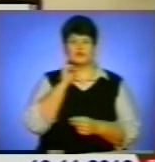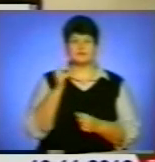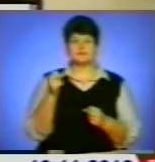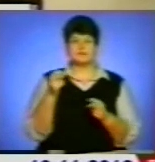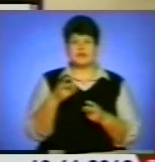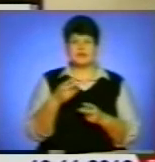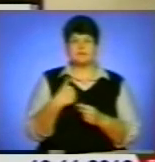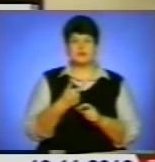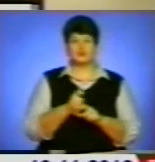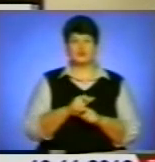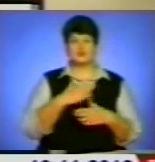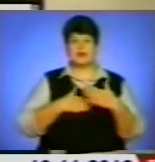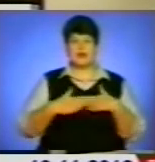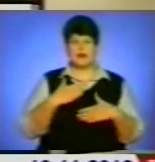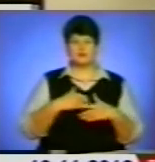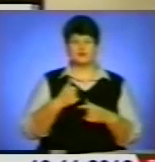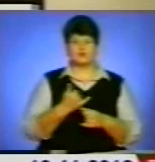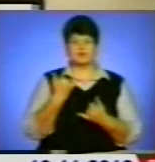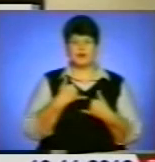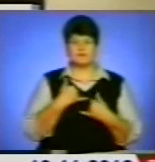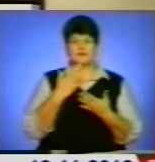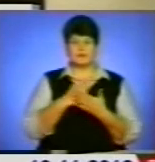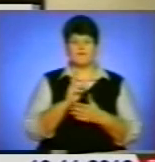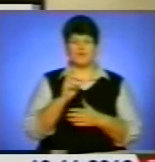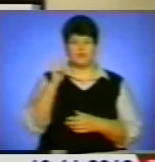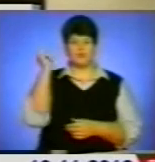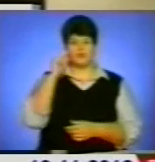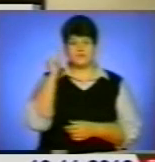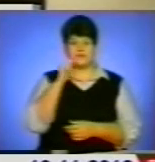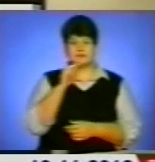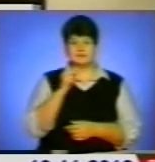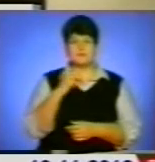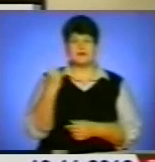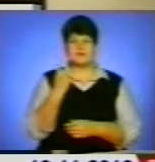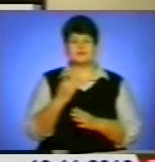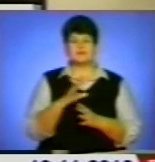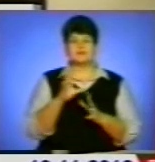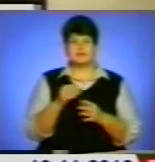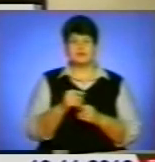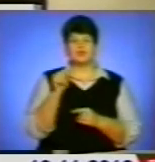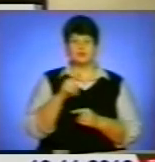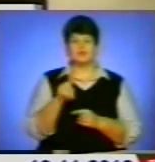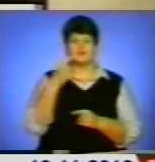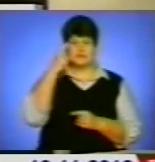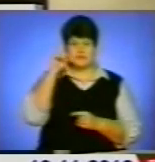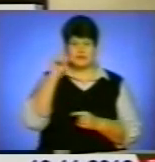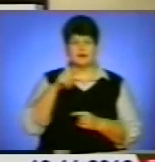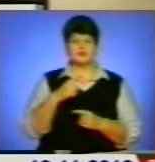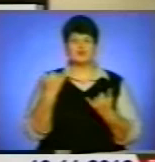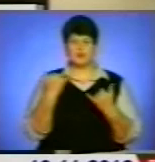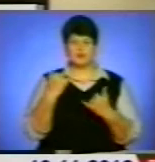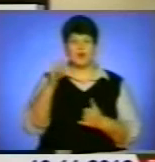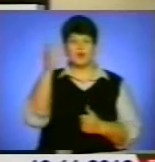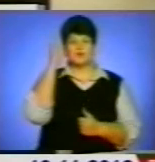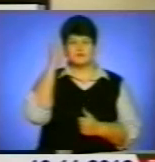І ми дуже раді, що нам є в кого повчитися. Перш за все, тому що, ви знаєте, сьогодні освіта